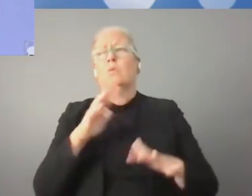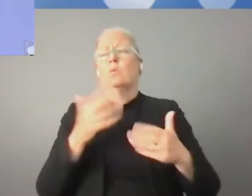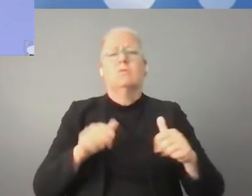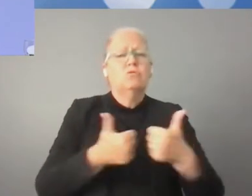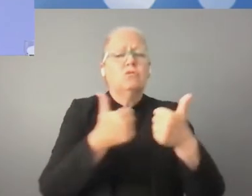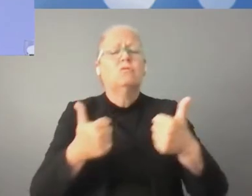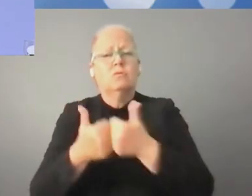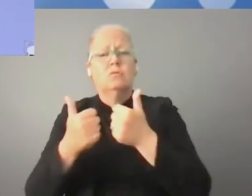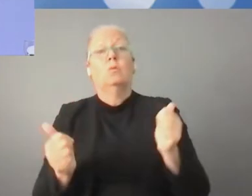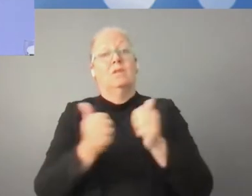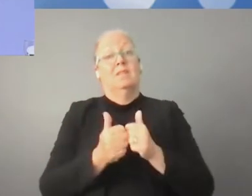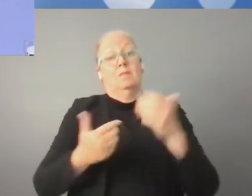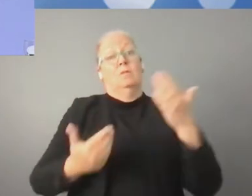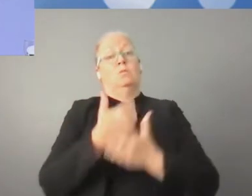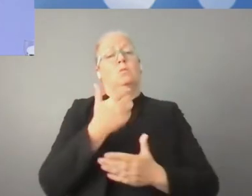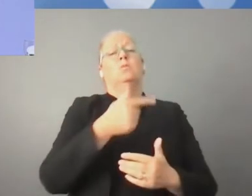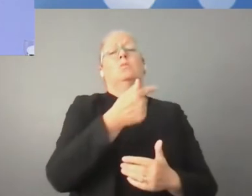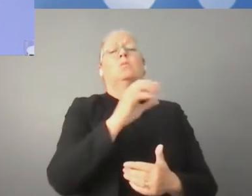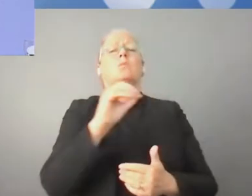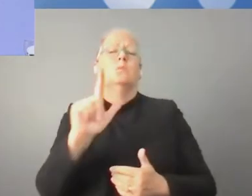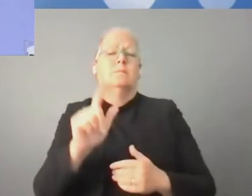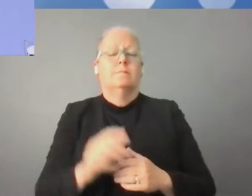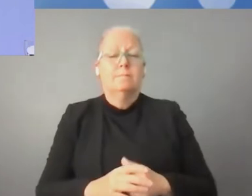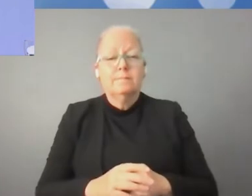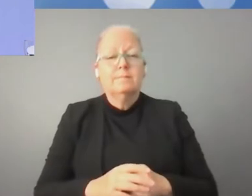zagrożenia minimalizować.